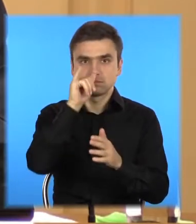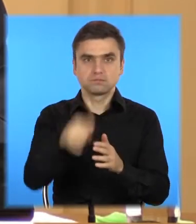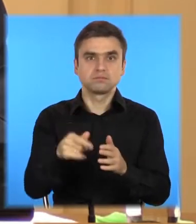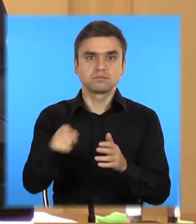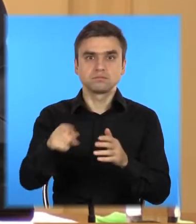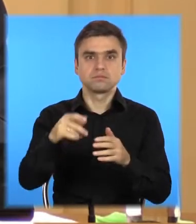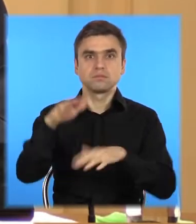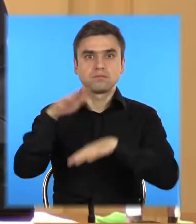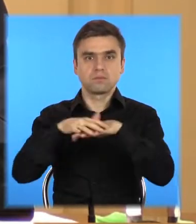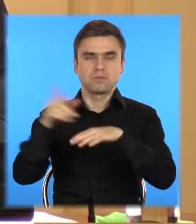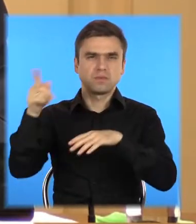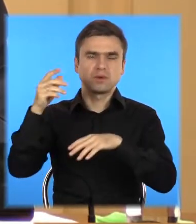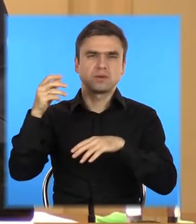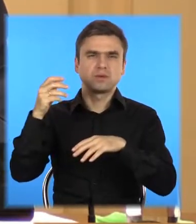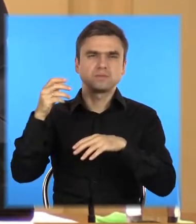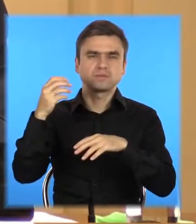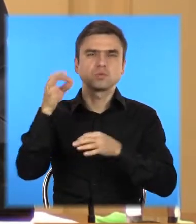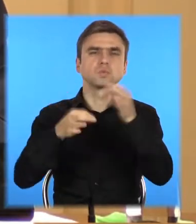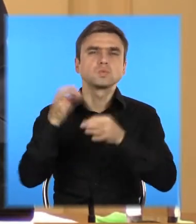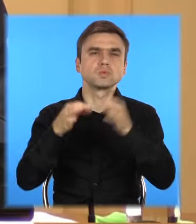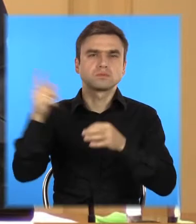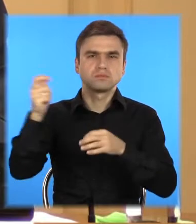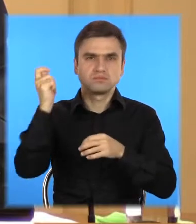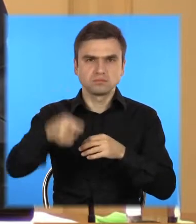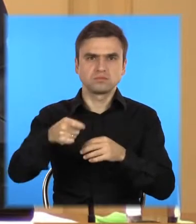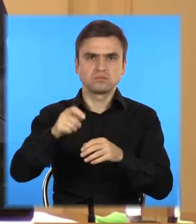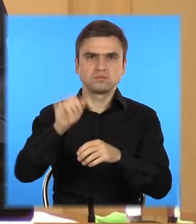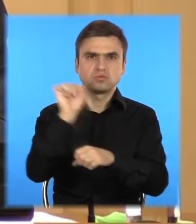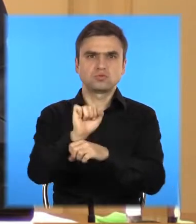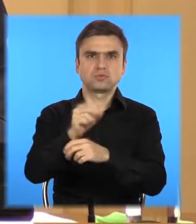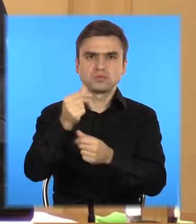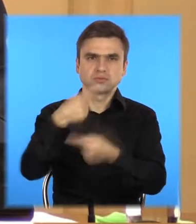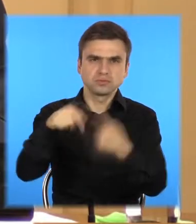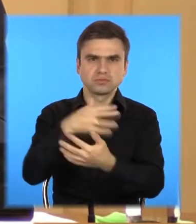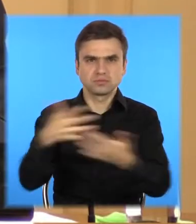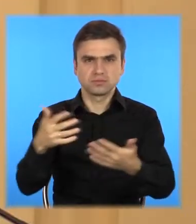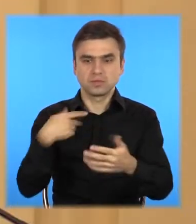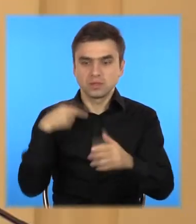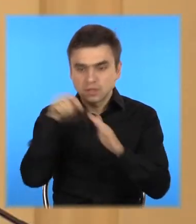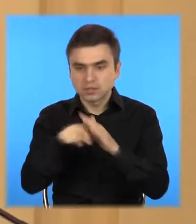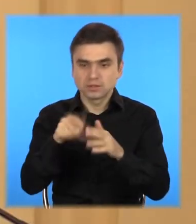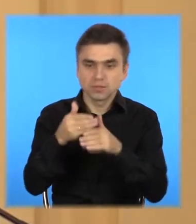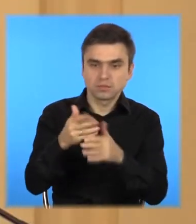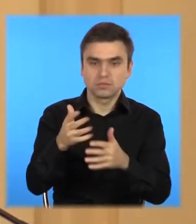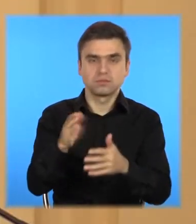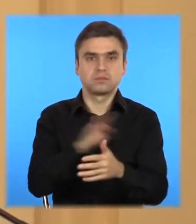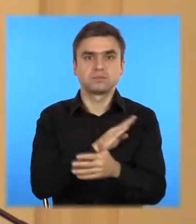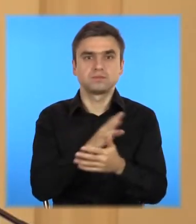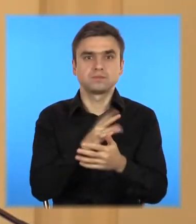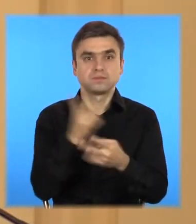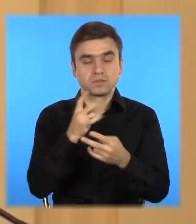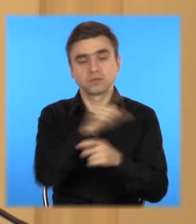і не маємо. Ми повинні турбуватися за людей. І треба